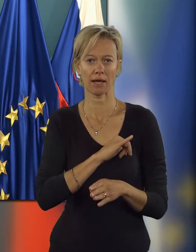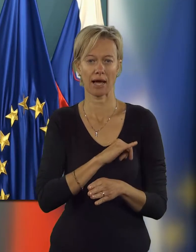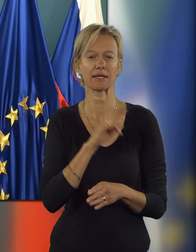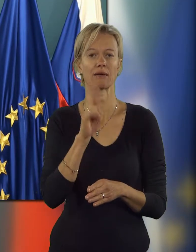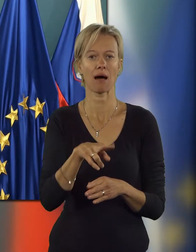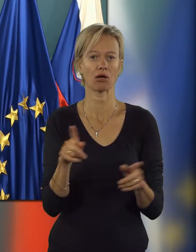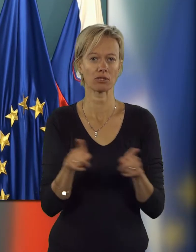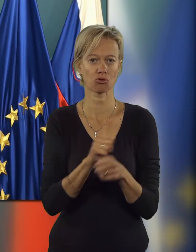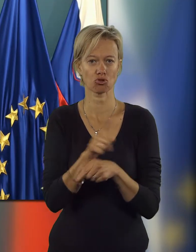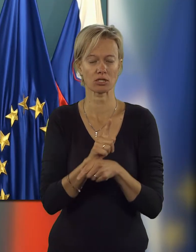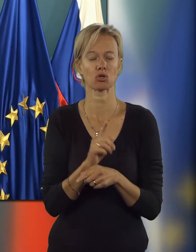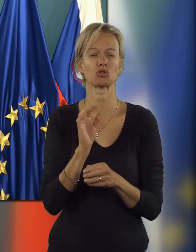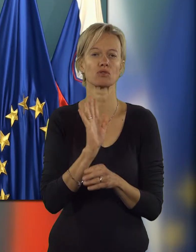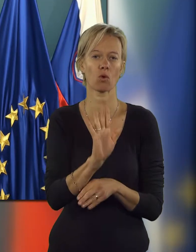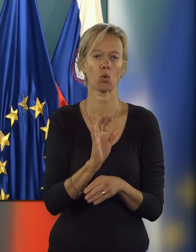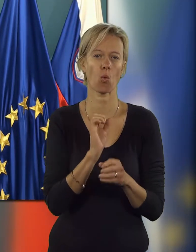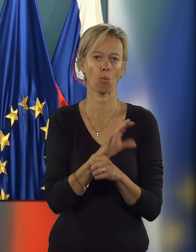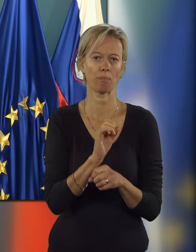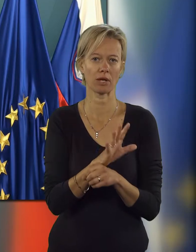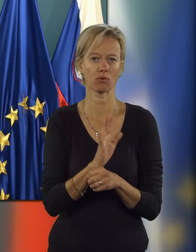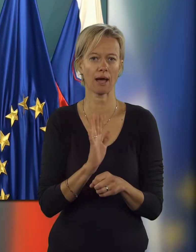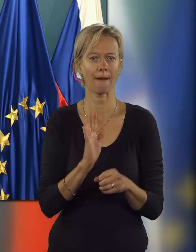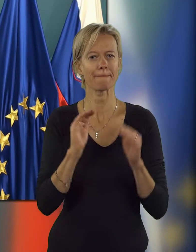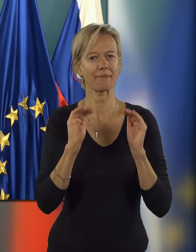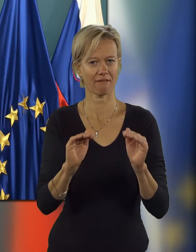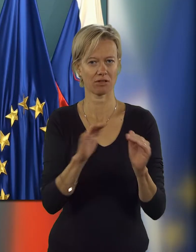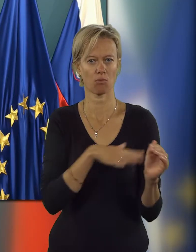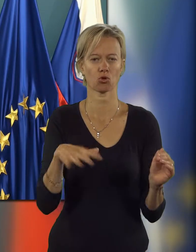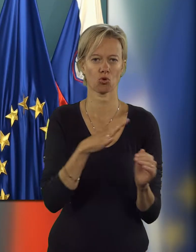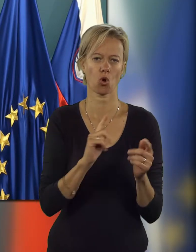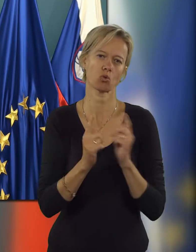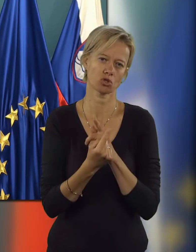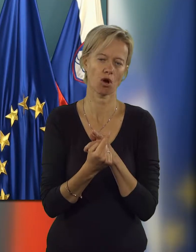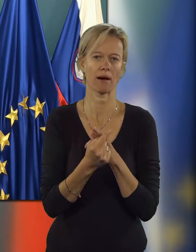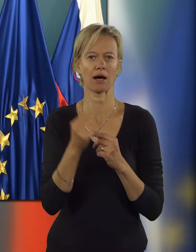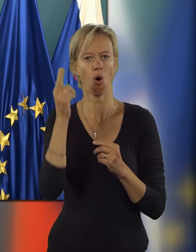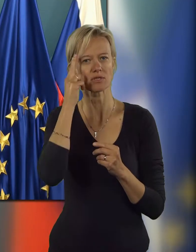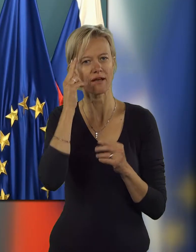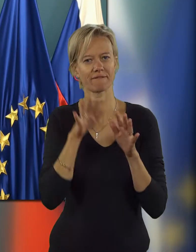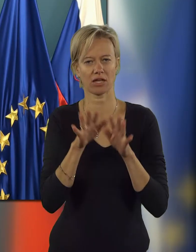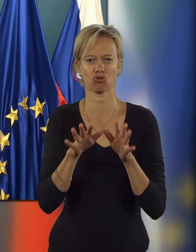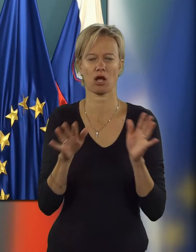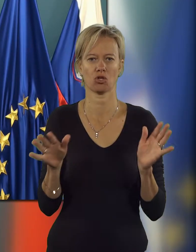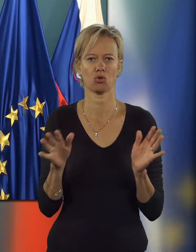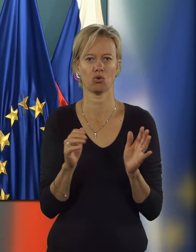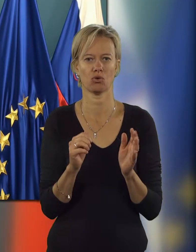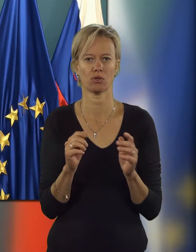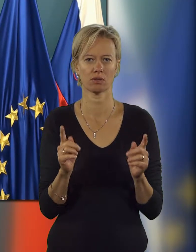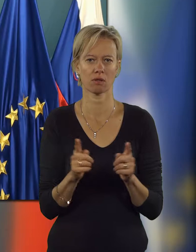imajo hkrati tudi svoj vpliv na preventivnem področju oziroma na ozaveščanju